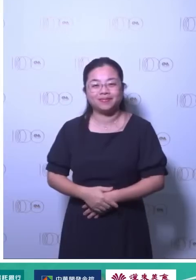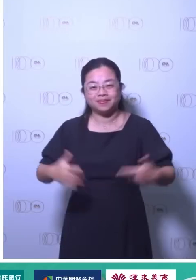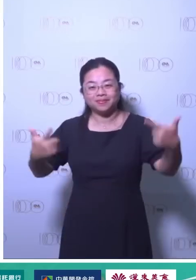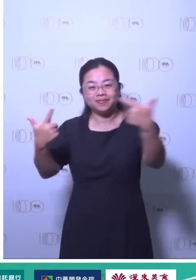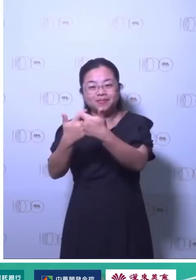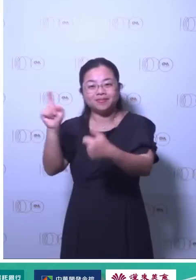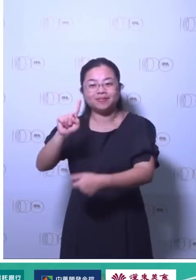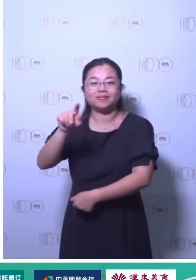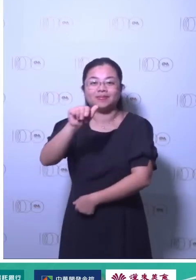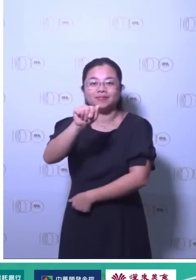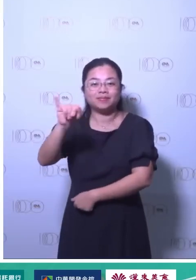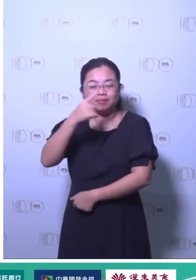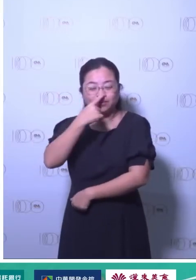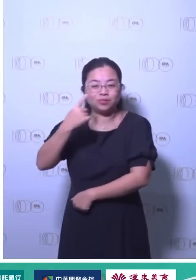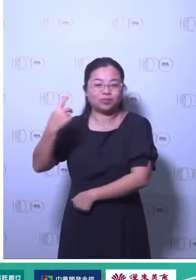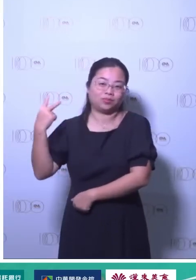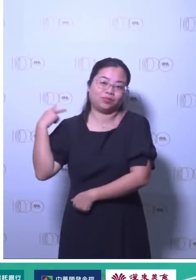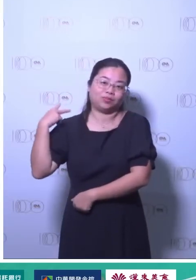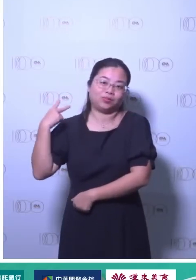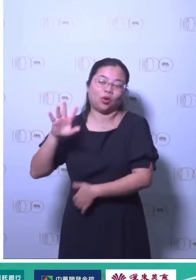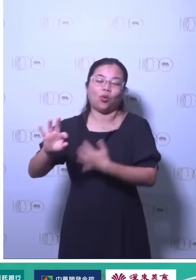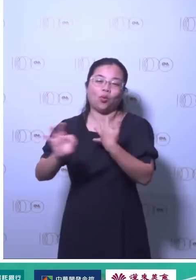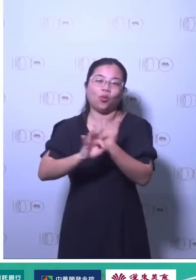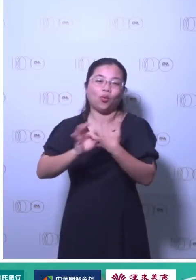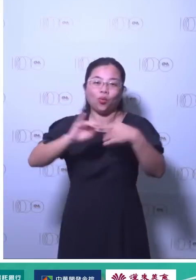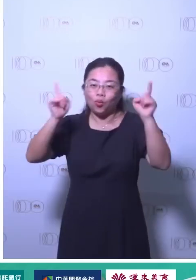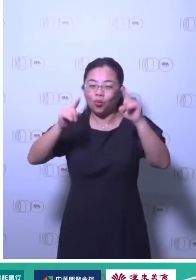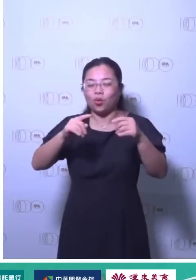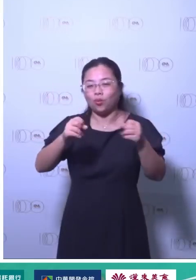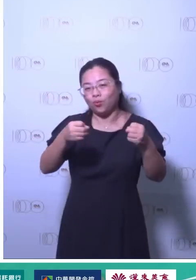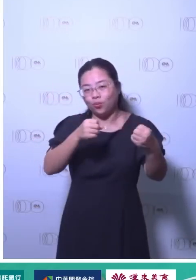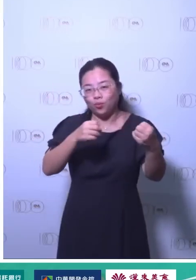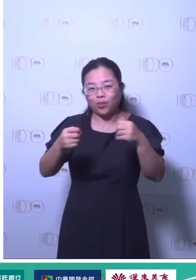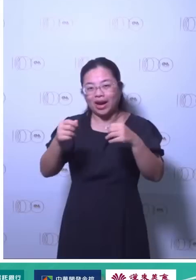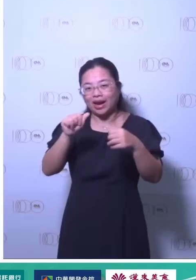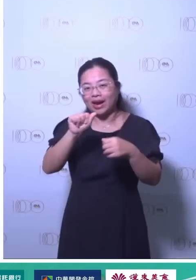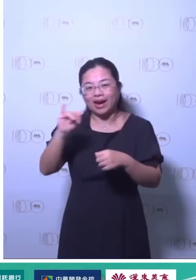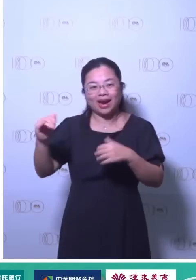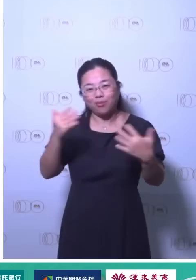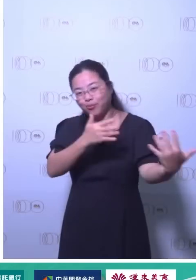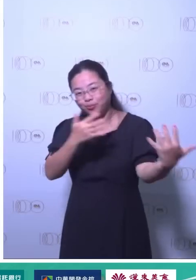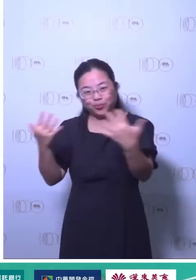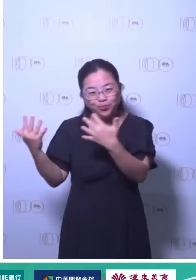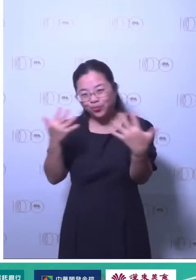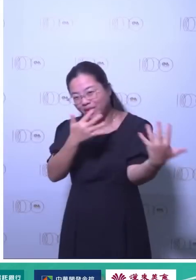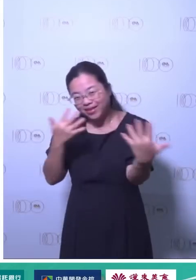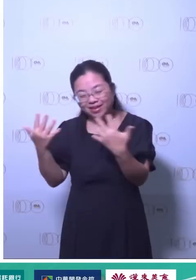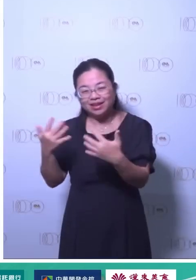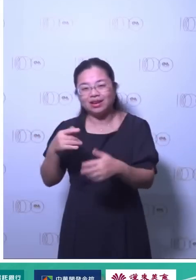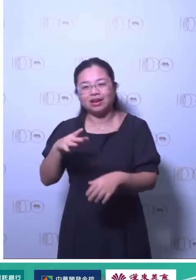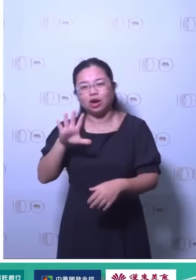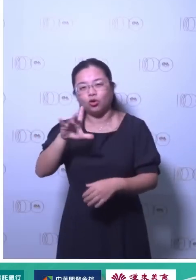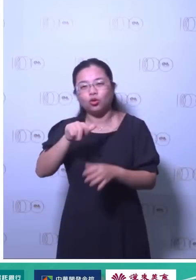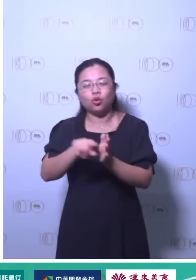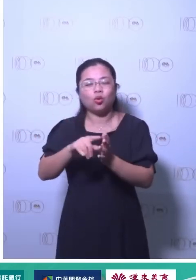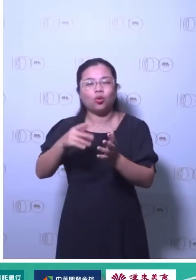类归纳好再来这网站刚公布而已大家有兴趣扫码上去看一下它有个这个东西